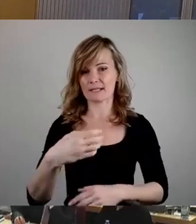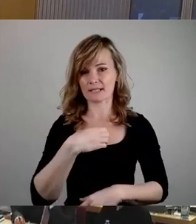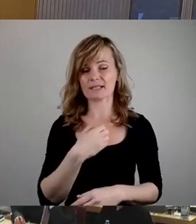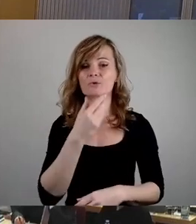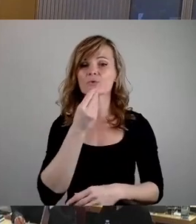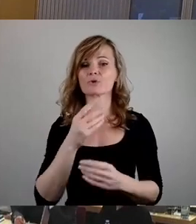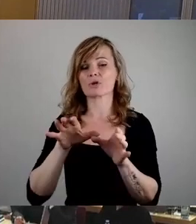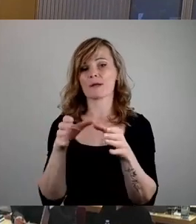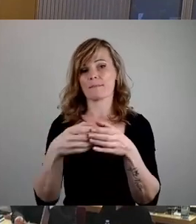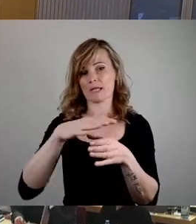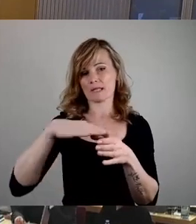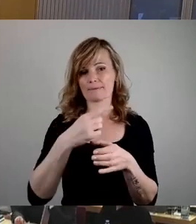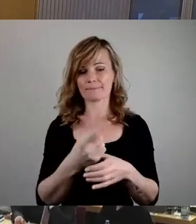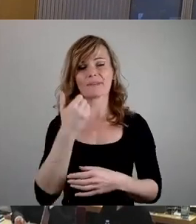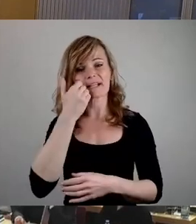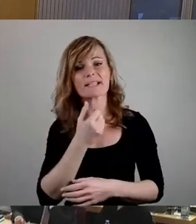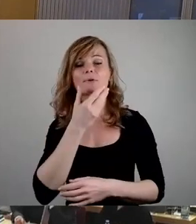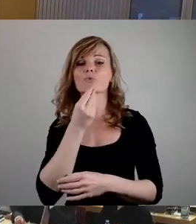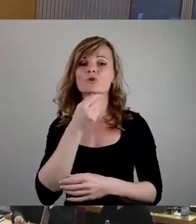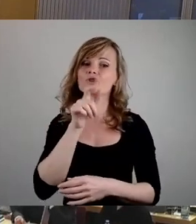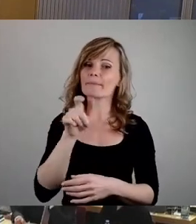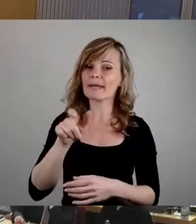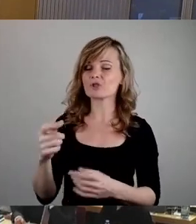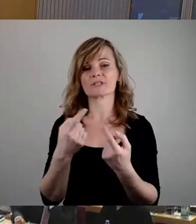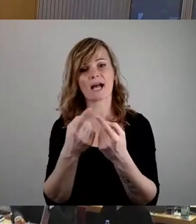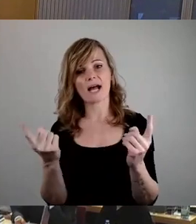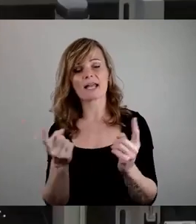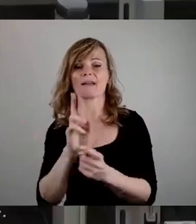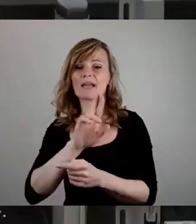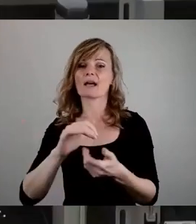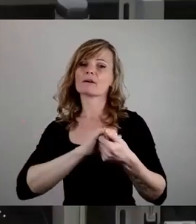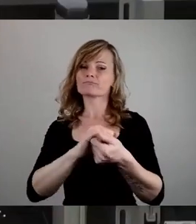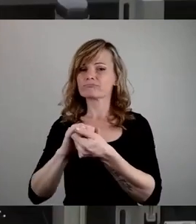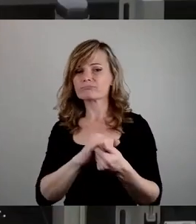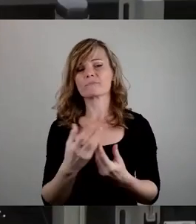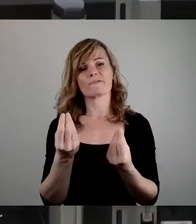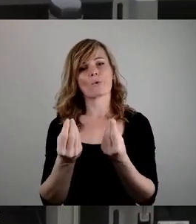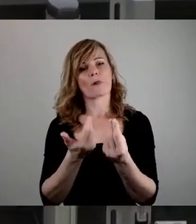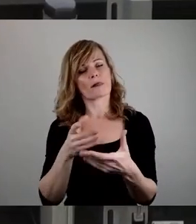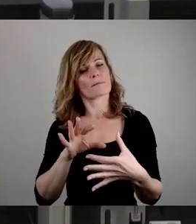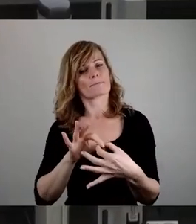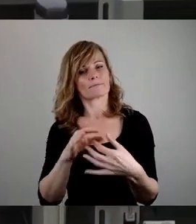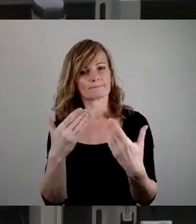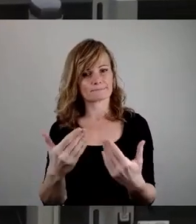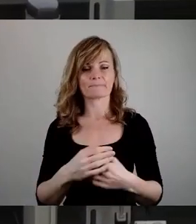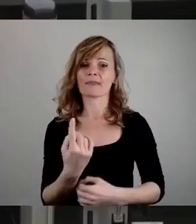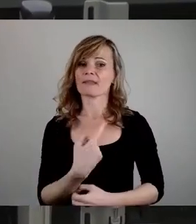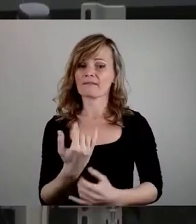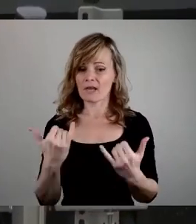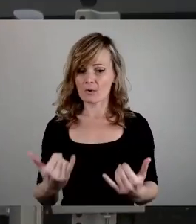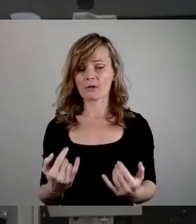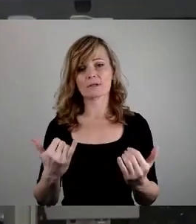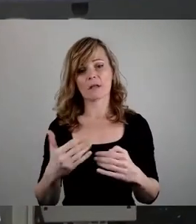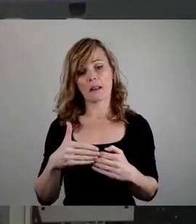Gemeinde, liebe jüdische Menschen und alle, die sich mit Ihnen solidarisch verbunden fühlen. Wir stehen heute kurz vor dem 27.